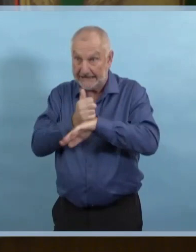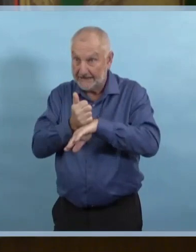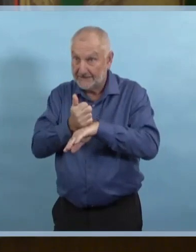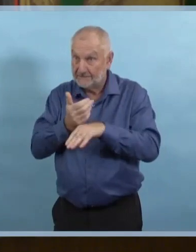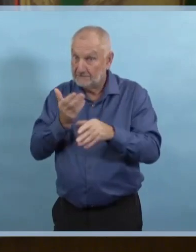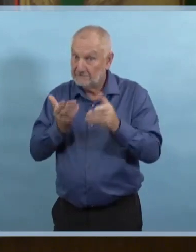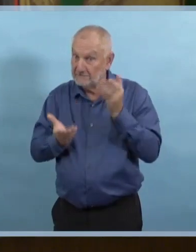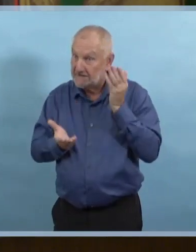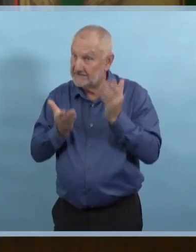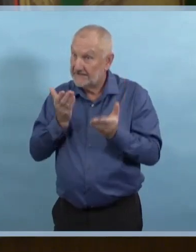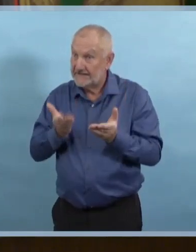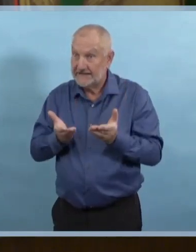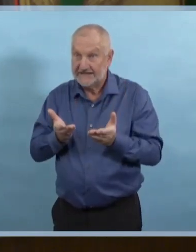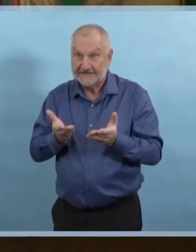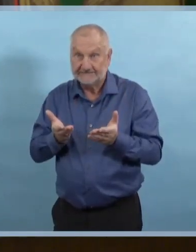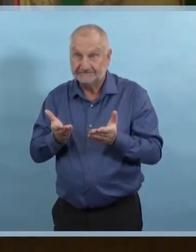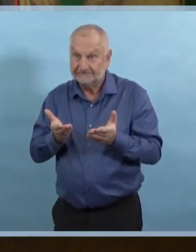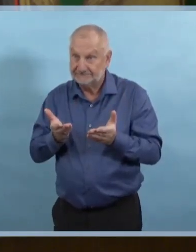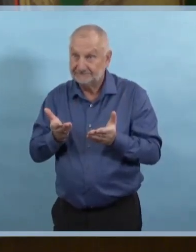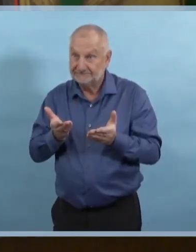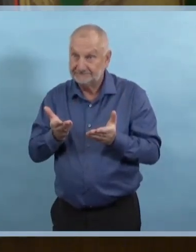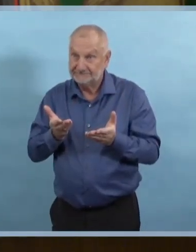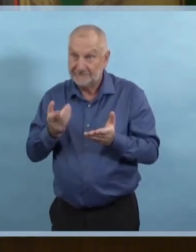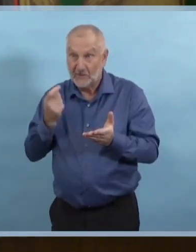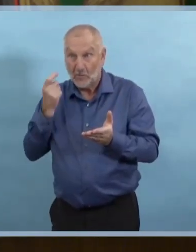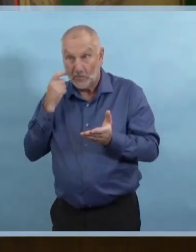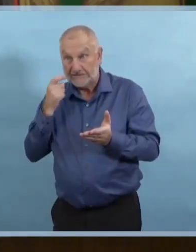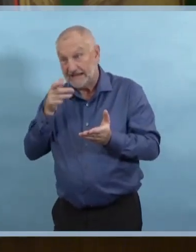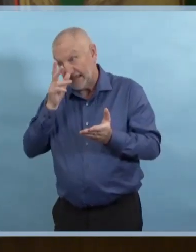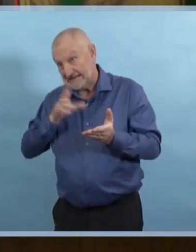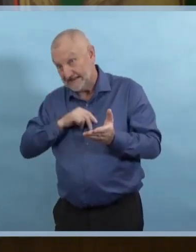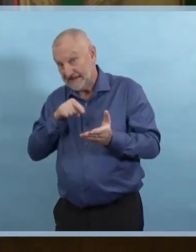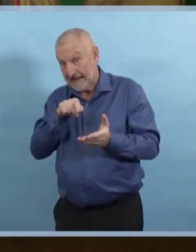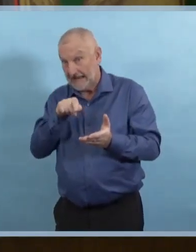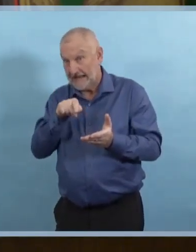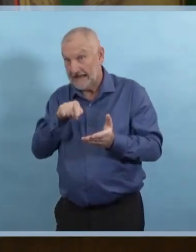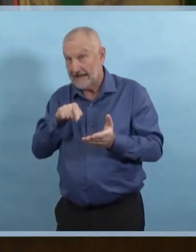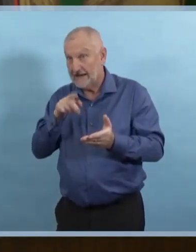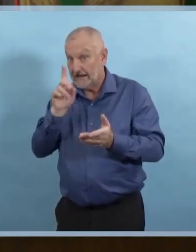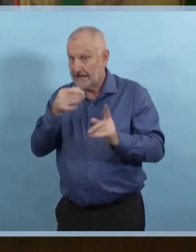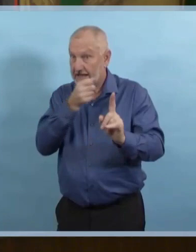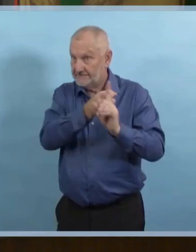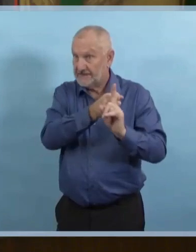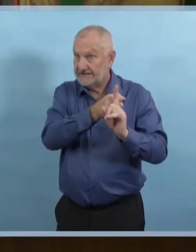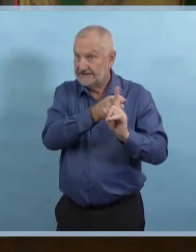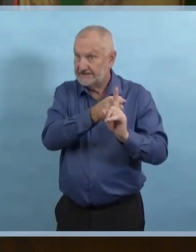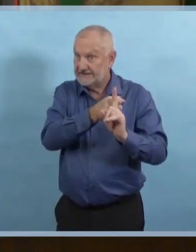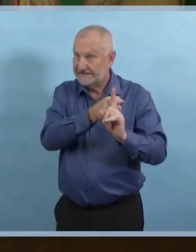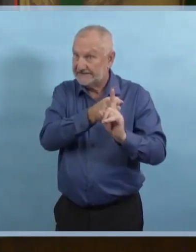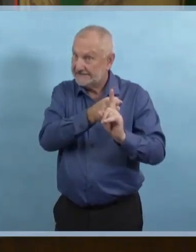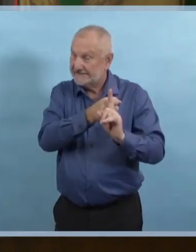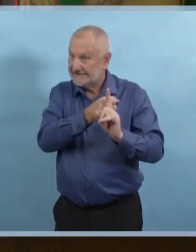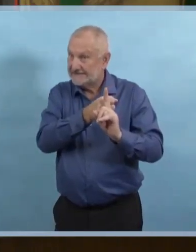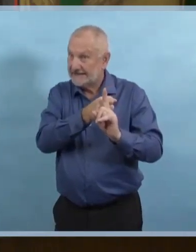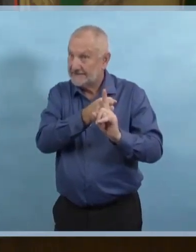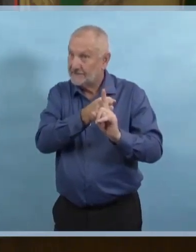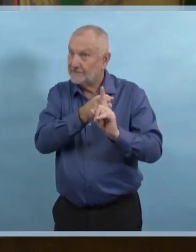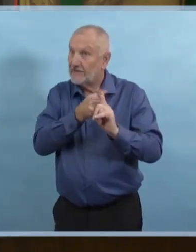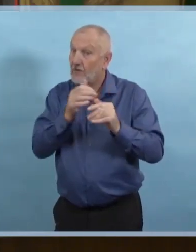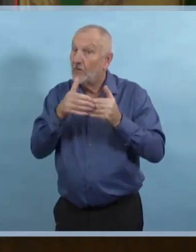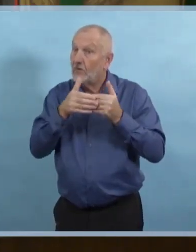négatif sur nos chiffres. Donc, nous allons continuer à examiner la situation. De CJOB, Marnie.